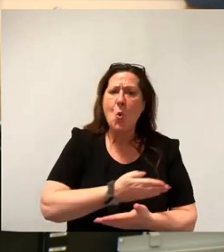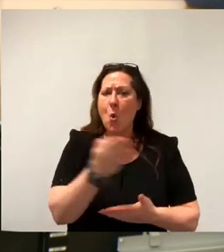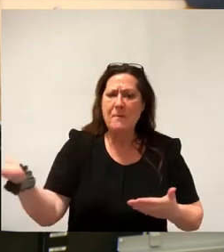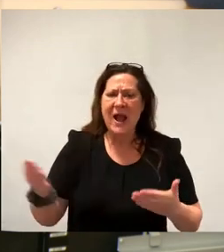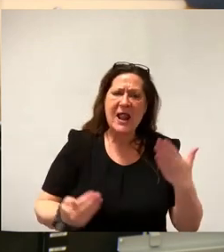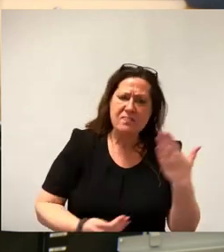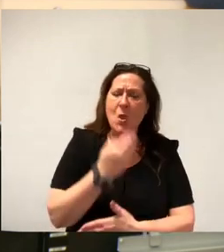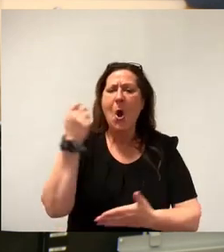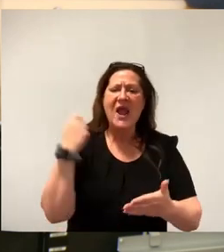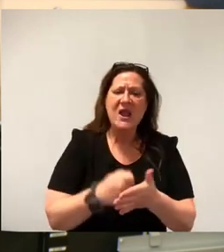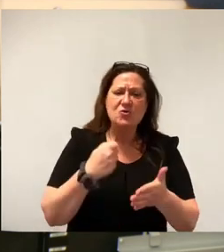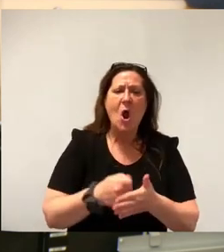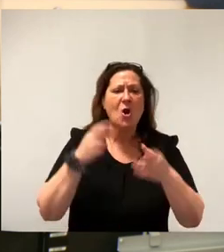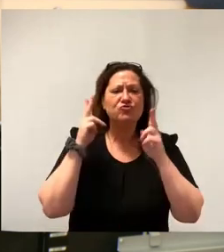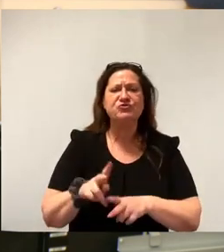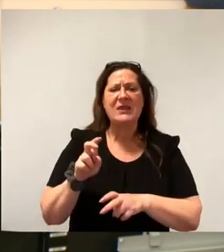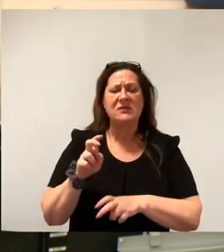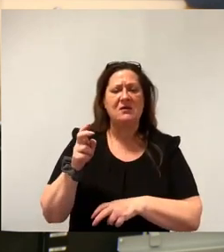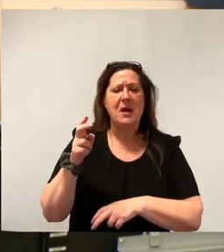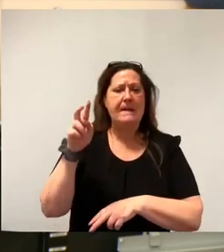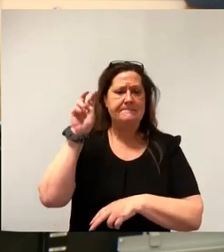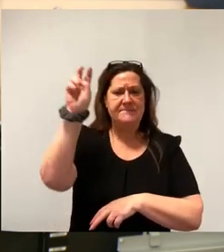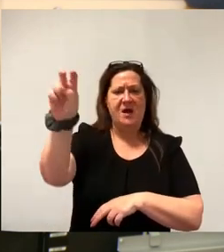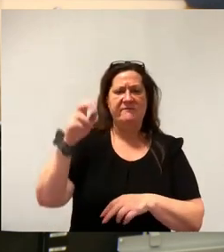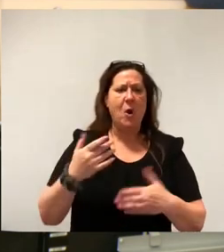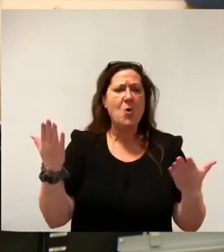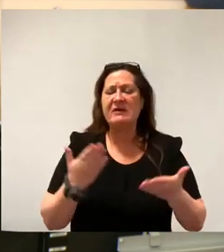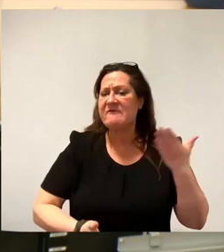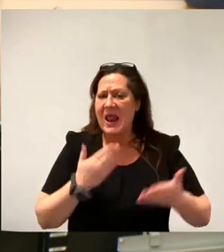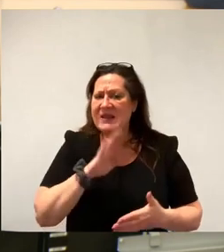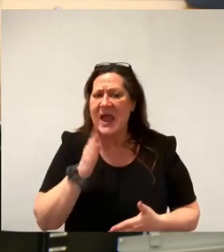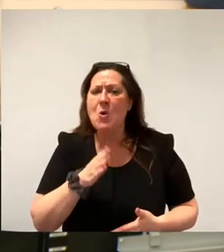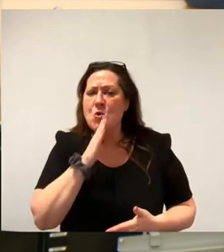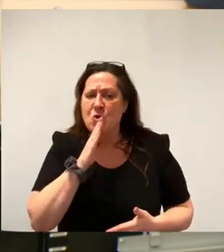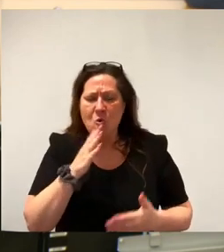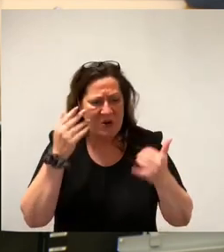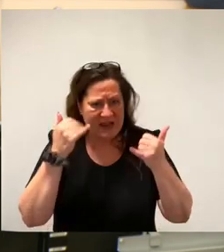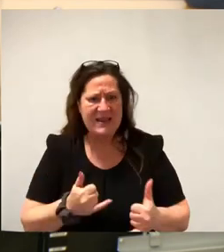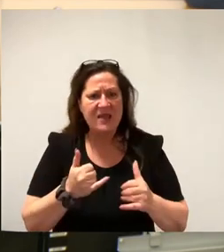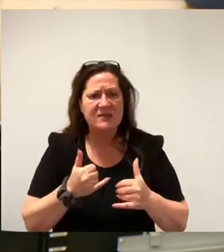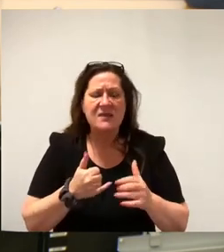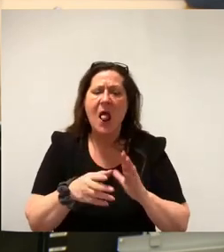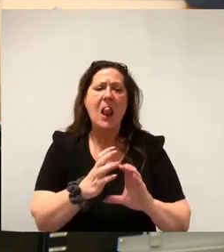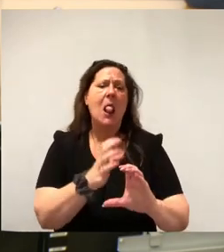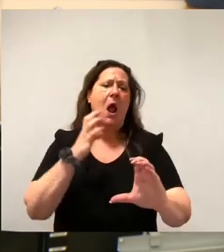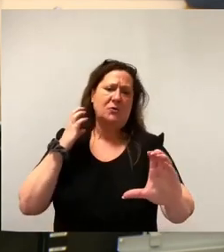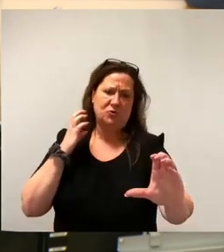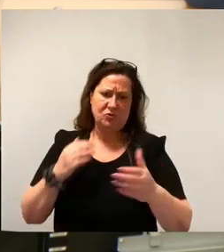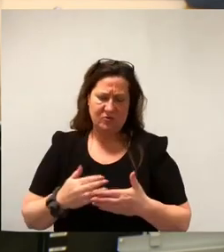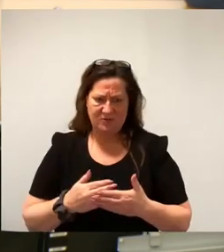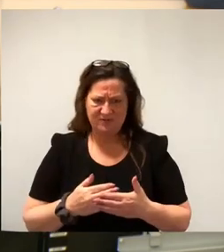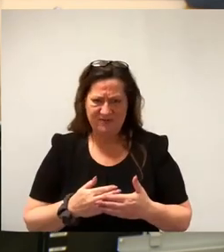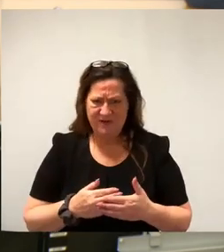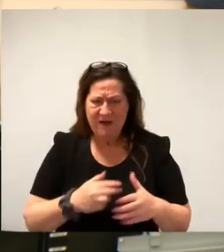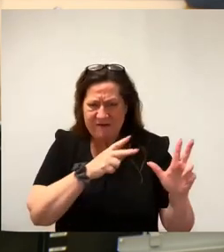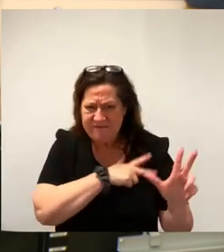Stadtbahnwagen sein? Oder reichen auf einigen Strecken nicht auch die derzeitigen Langzüge? Brauchen wir wirklich überall die